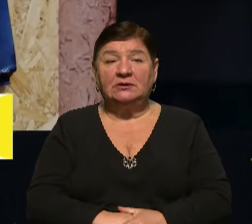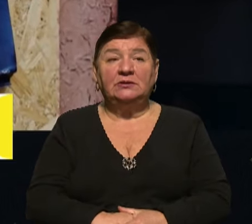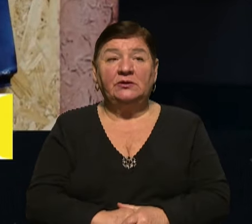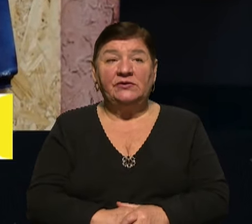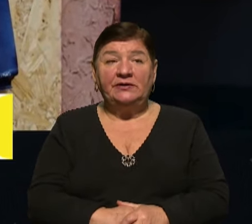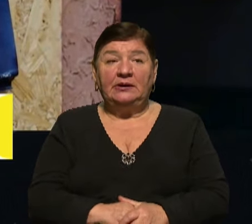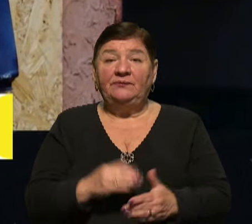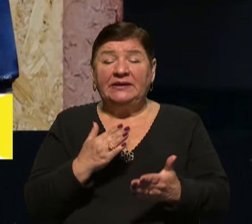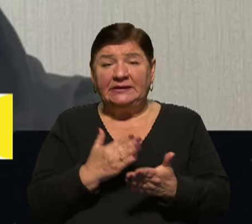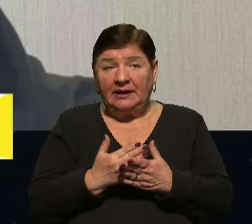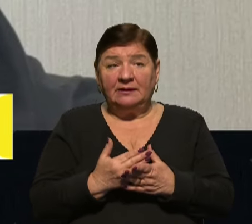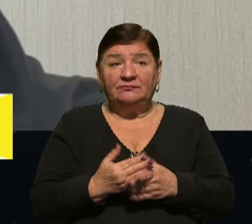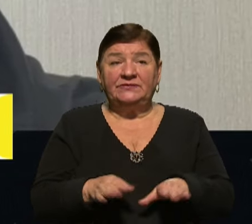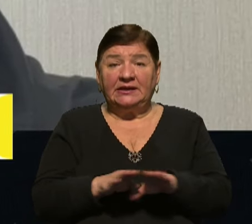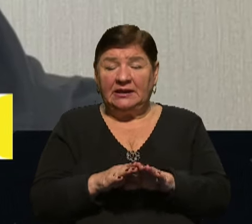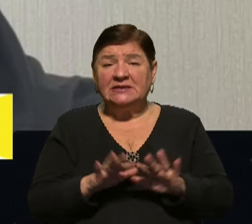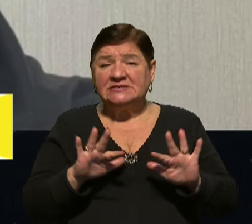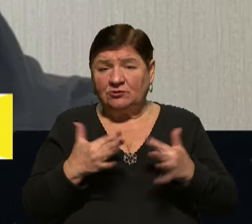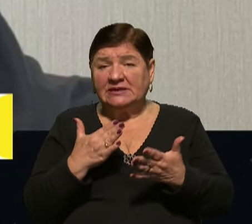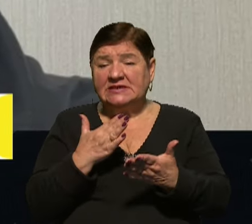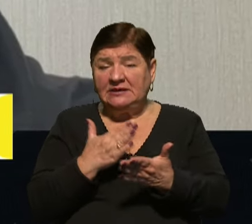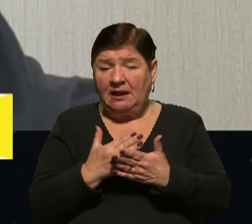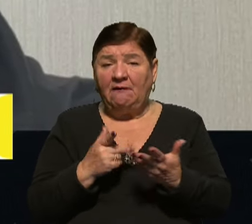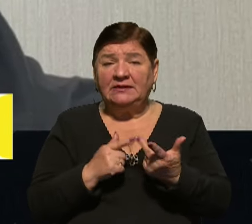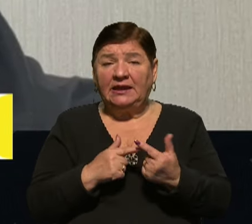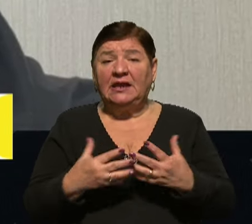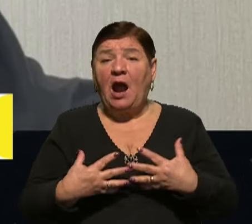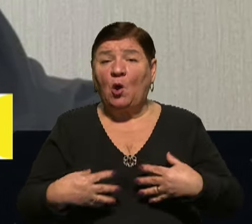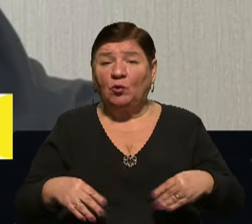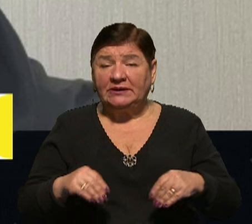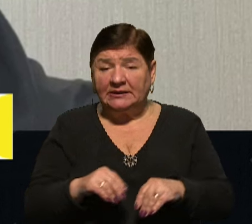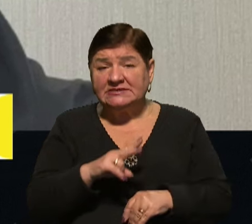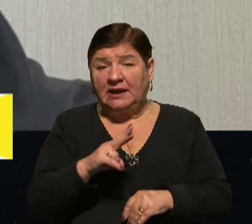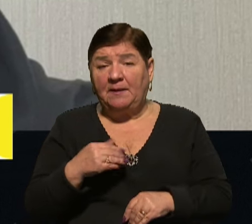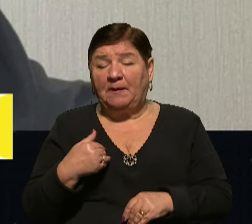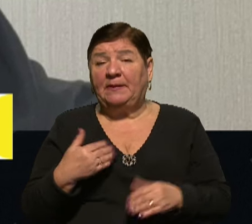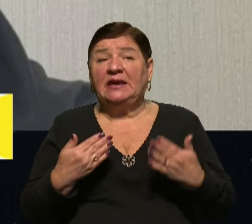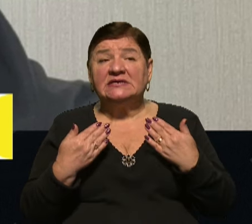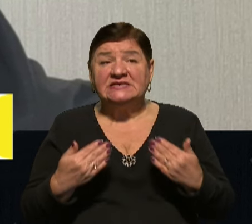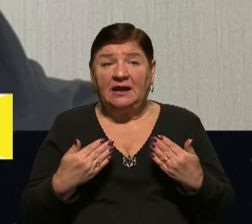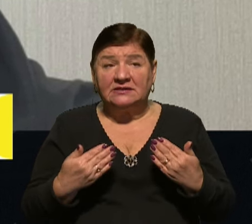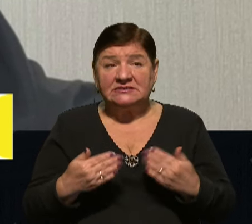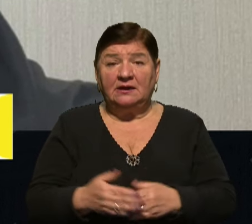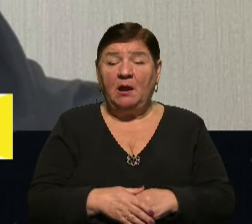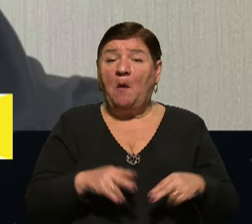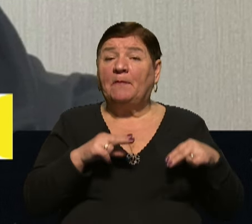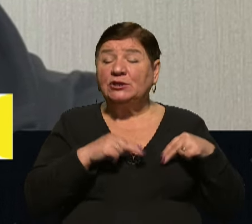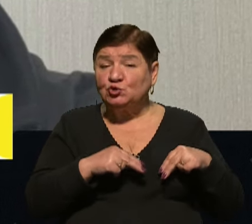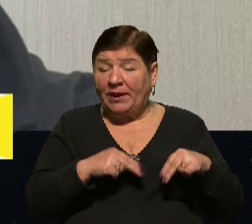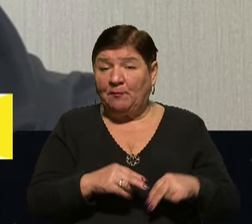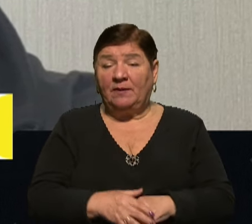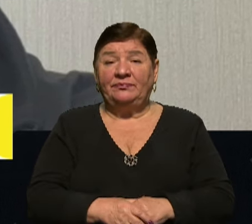Є, безумовно, у нас такі ситуації є, є у нас декілька родин, з якими ми зараз працюємо,